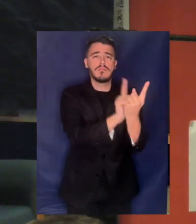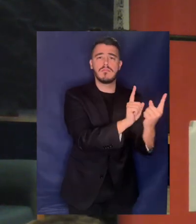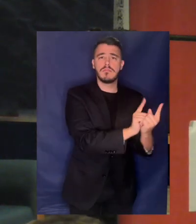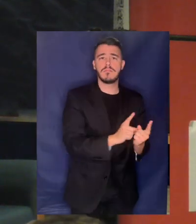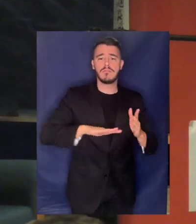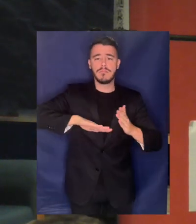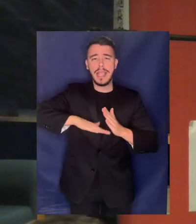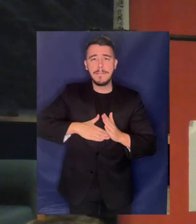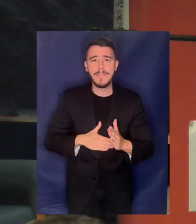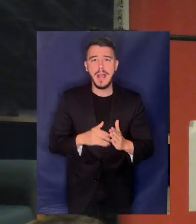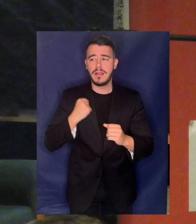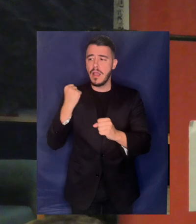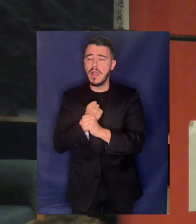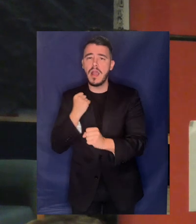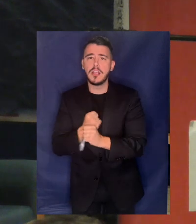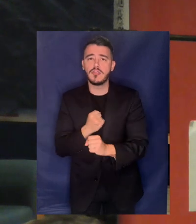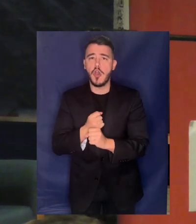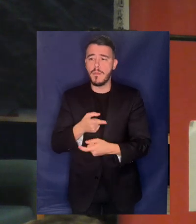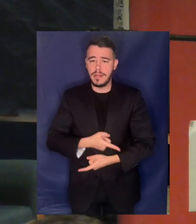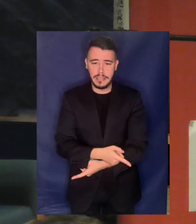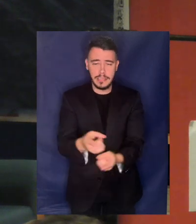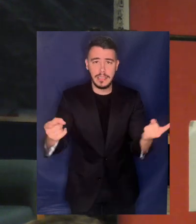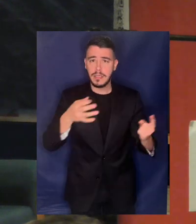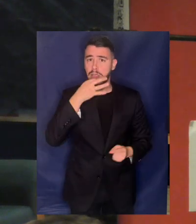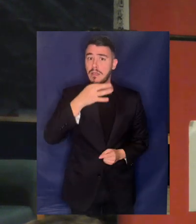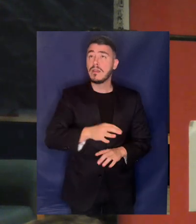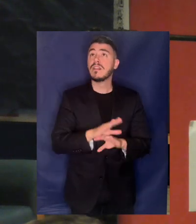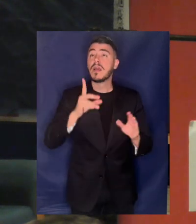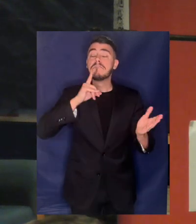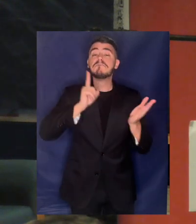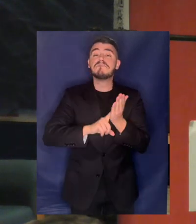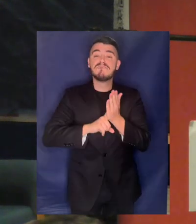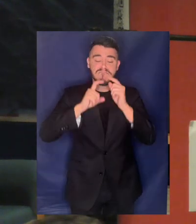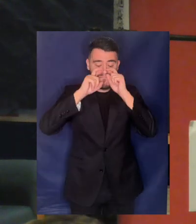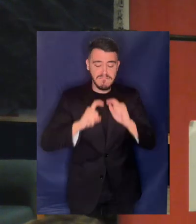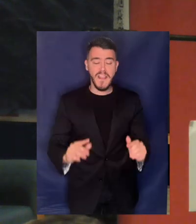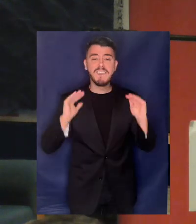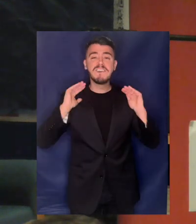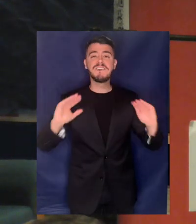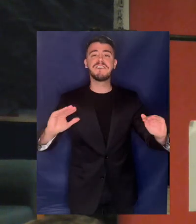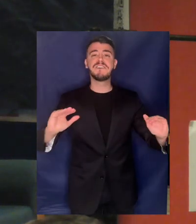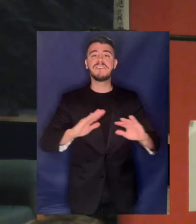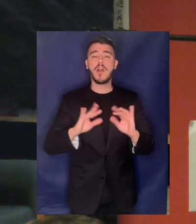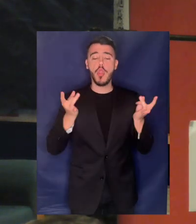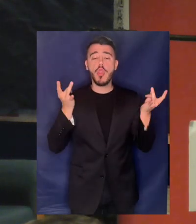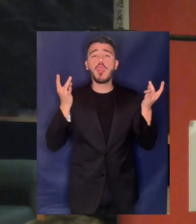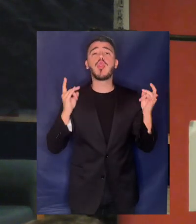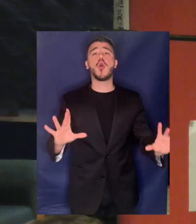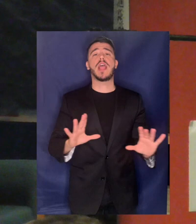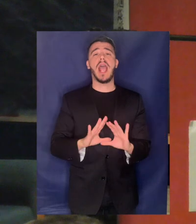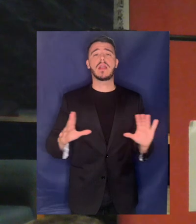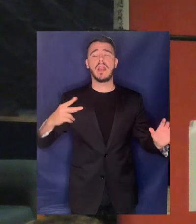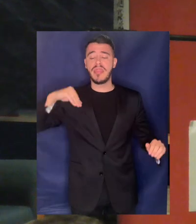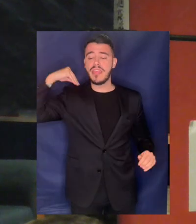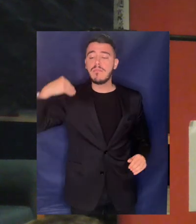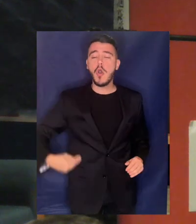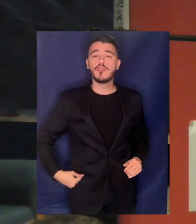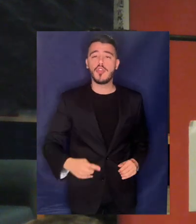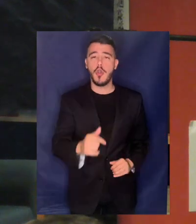τον δημόσιο χαρακτήρα πολύ κρίσιμων υποδομών, πολύ κρίσιμων εταιριών και τις υπερασπίζονται